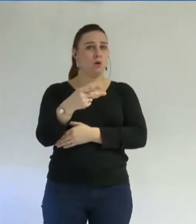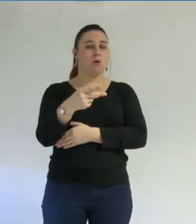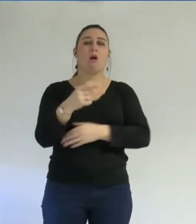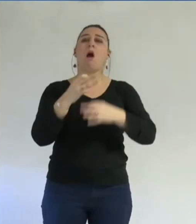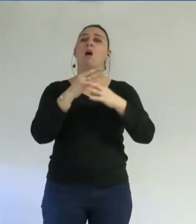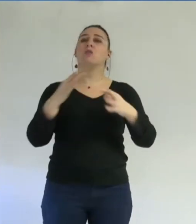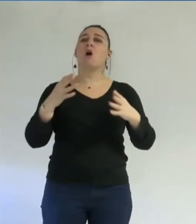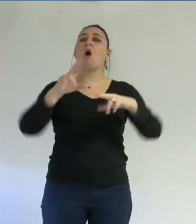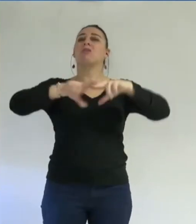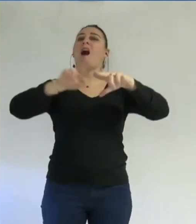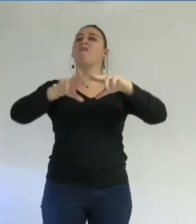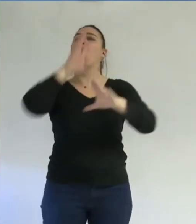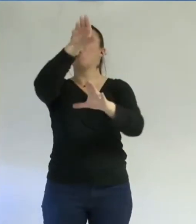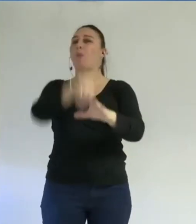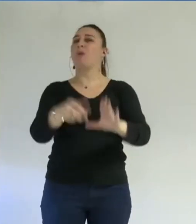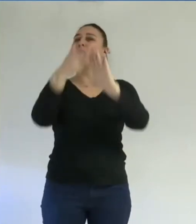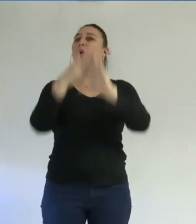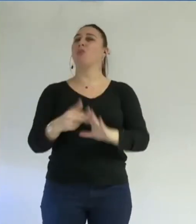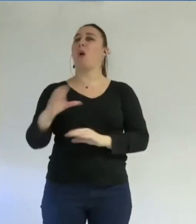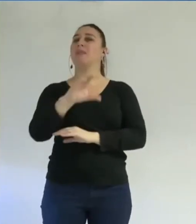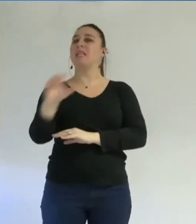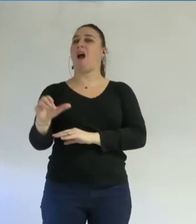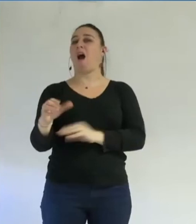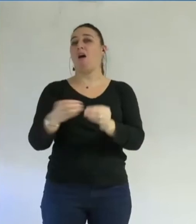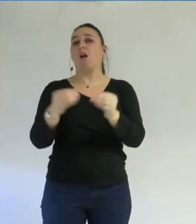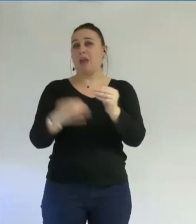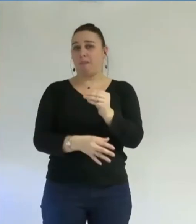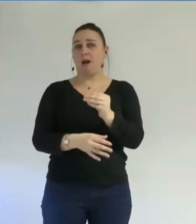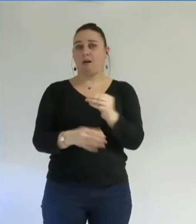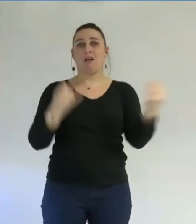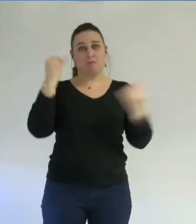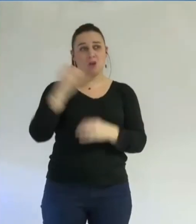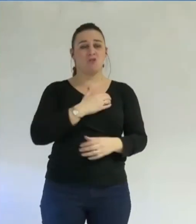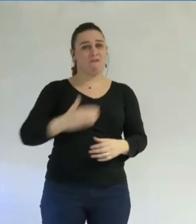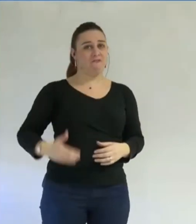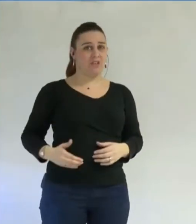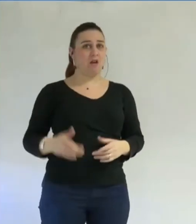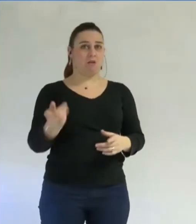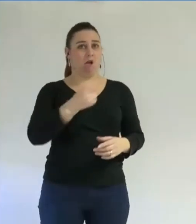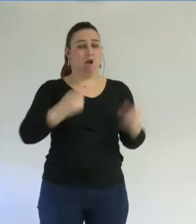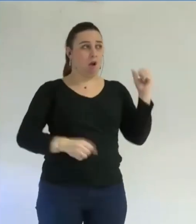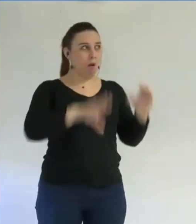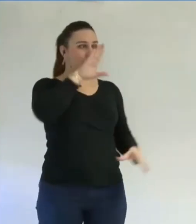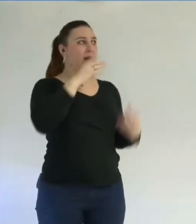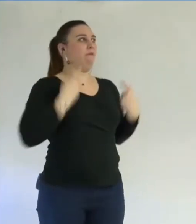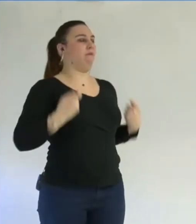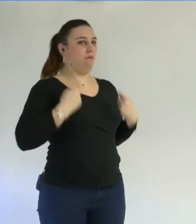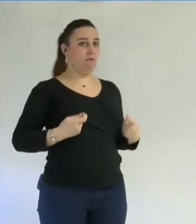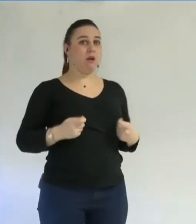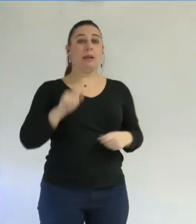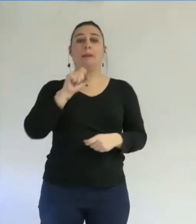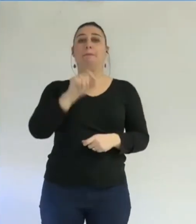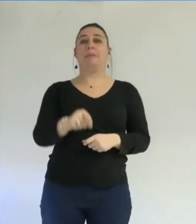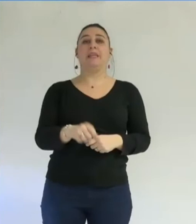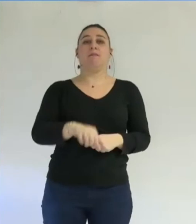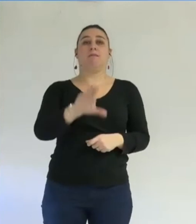-évaluations des travaux de mise aux normes du crédit agricole dont la commune aurait été lésée. Avec ce montant, on vient